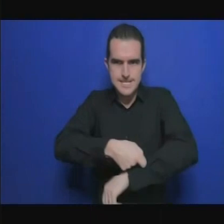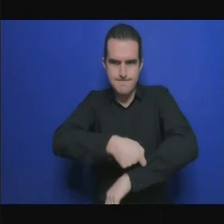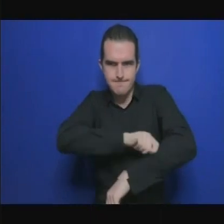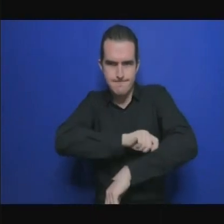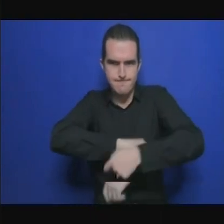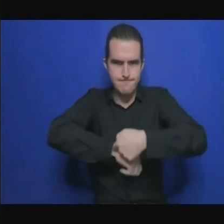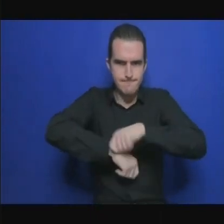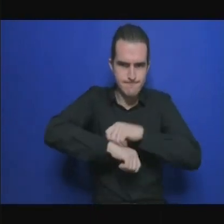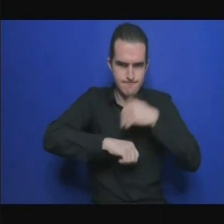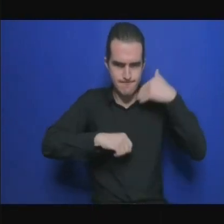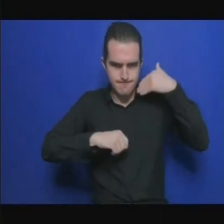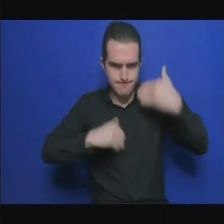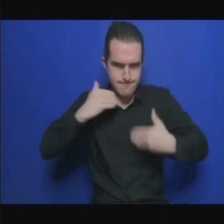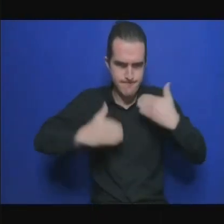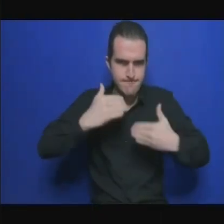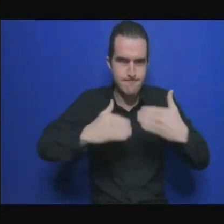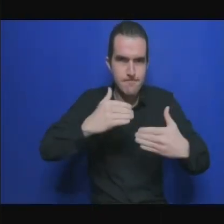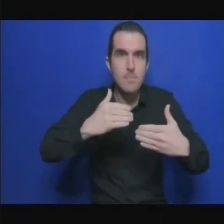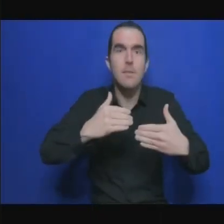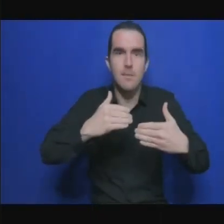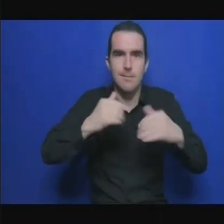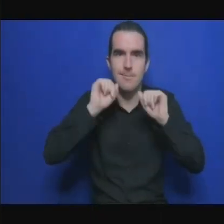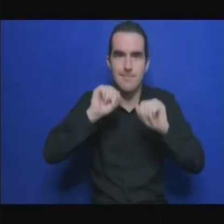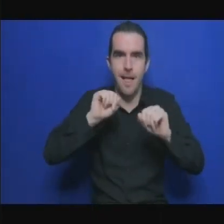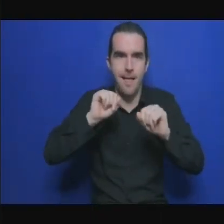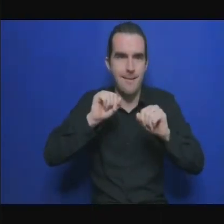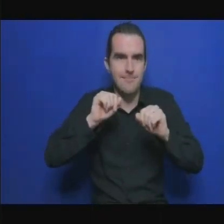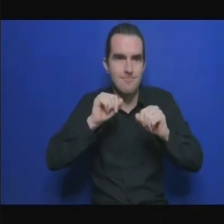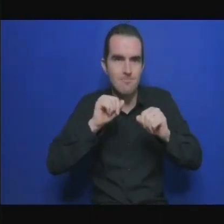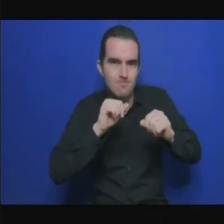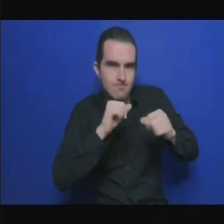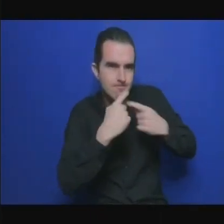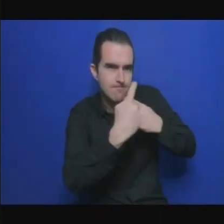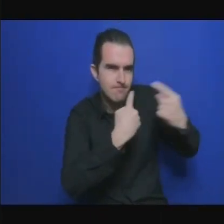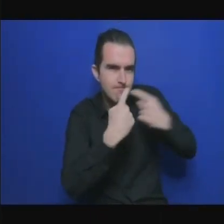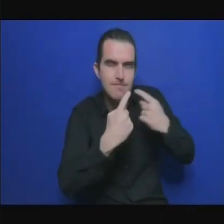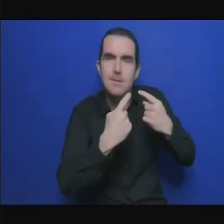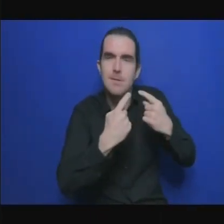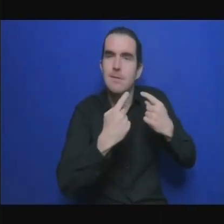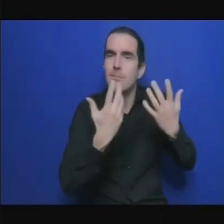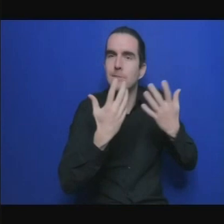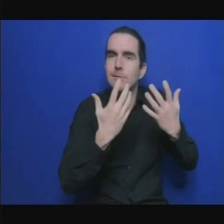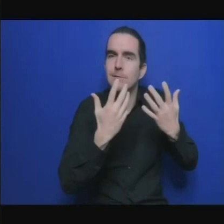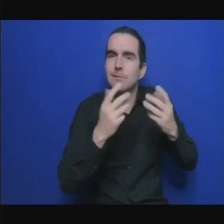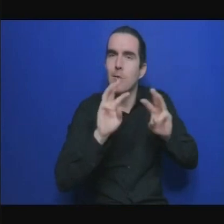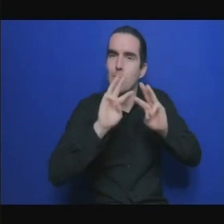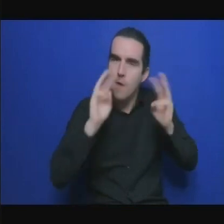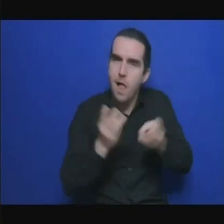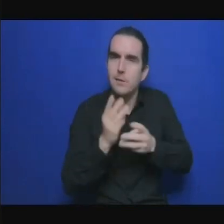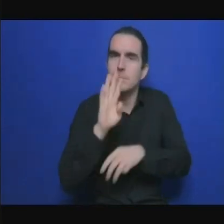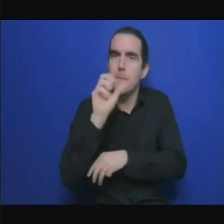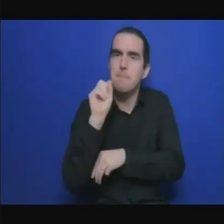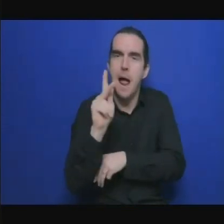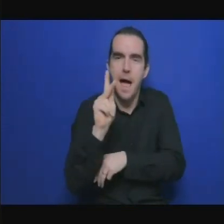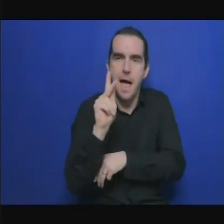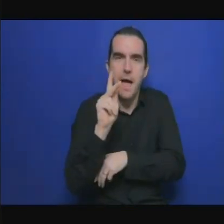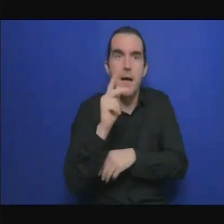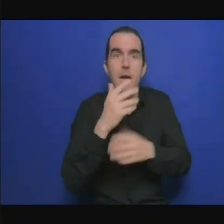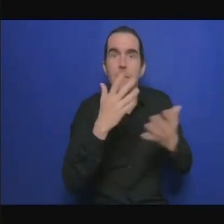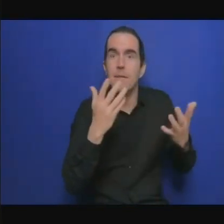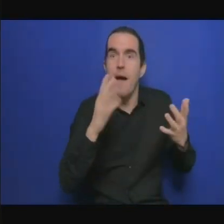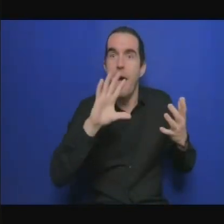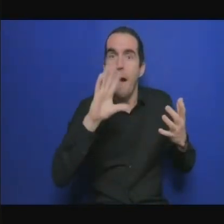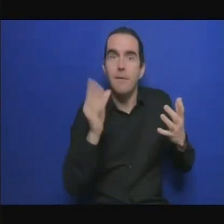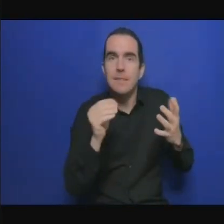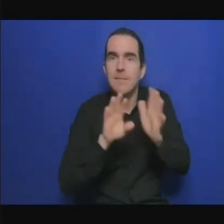banque africaine de développement également le projet d'électrification au Nigeria notamment grâce à de